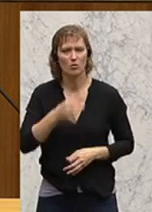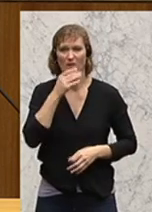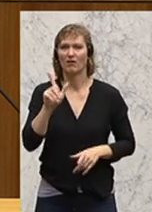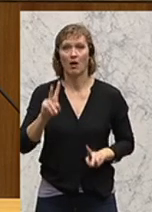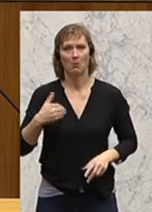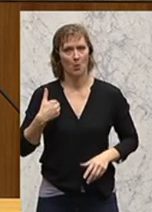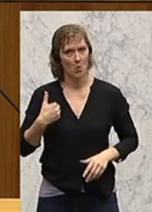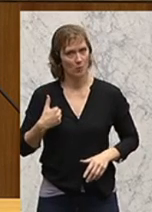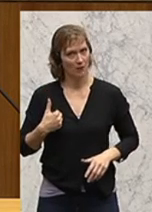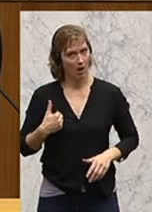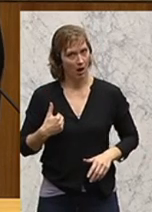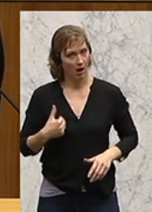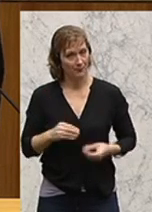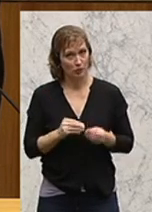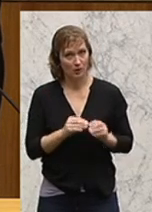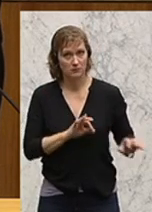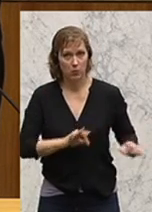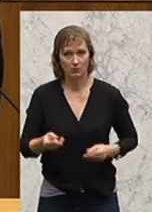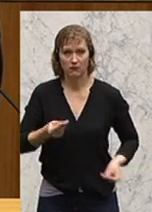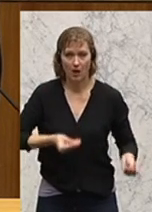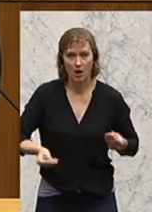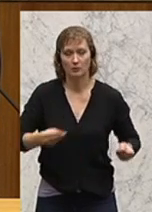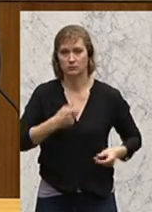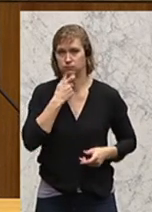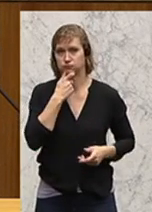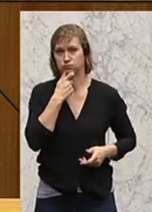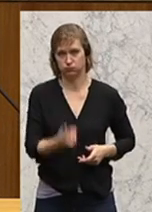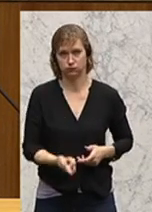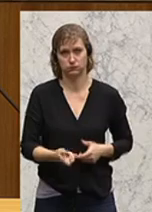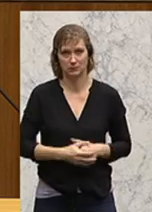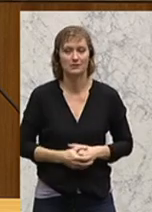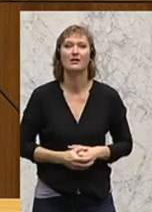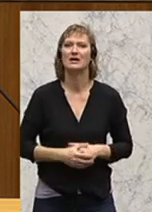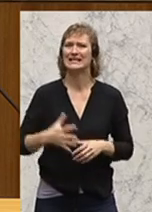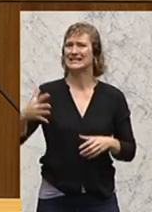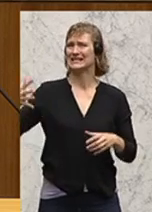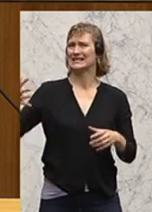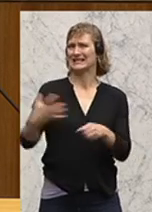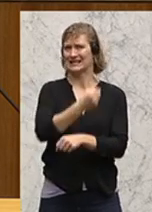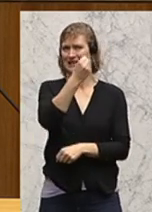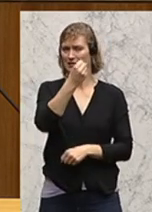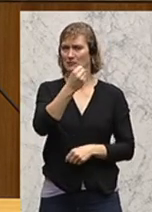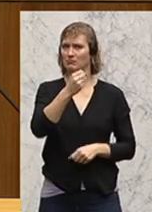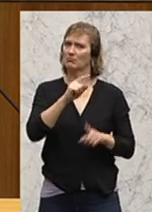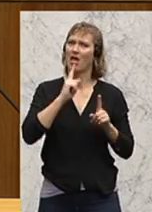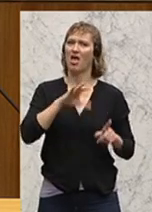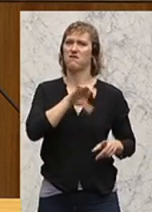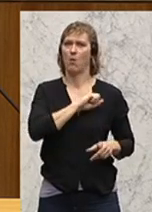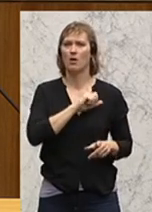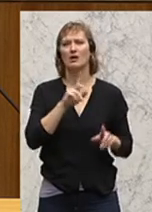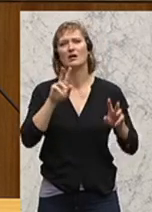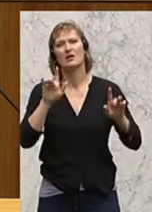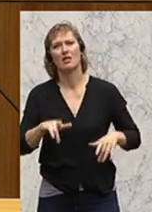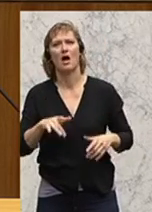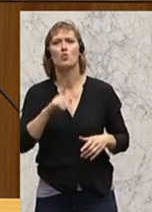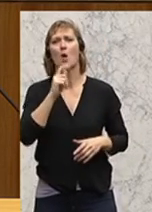wie mühsam Geschäftsordnungsverhandlungen sind. Der Sieg oder der Erfolg hat immer viele Mütter